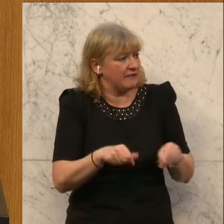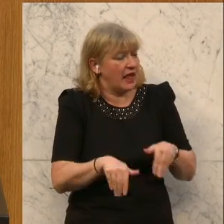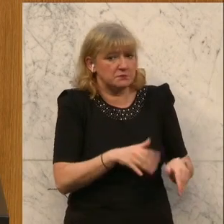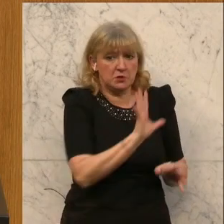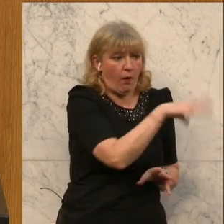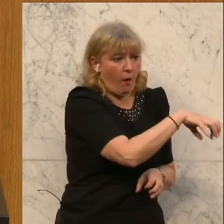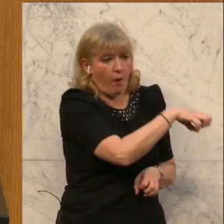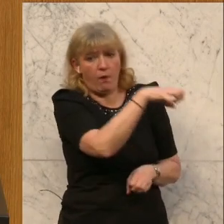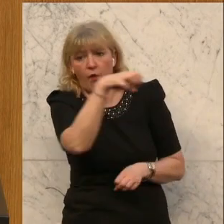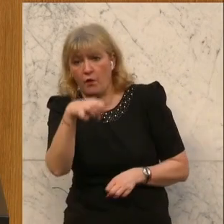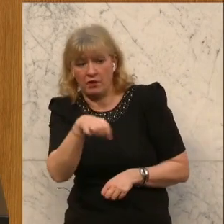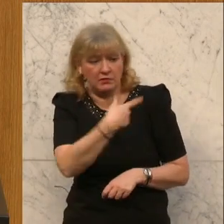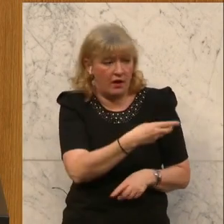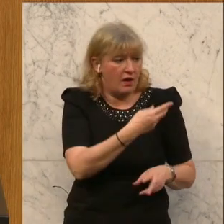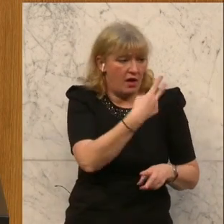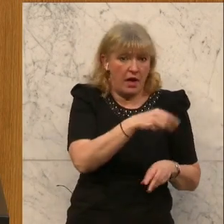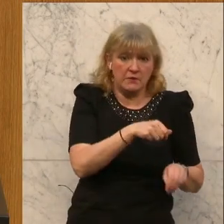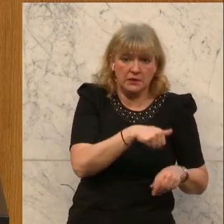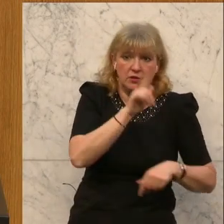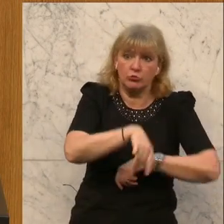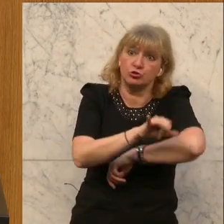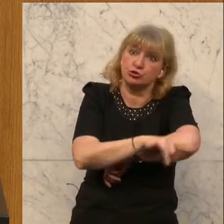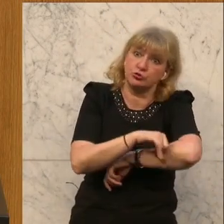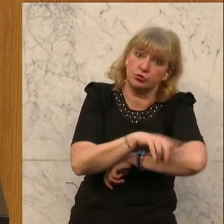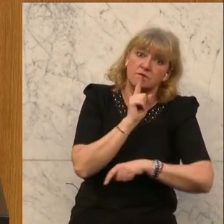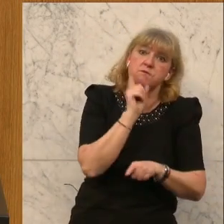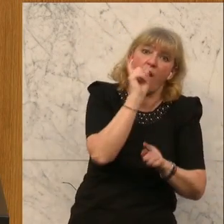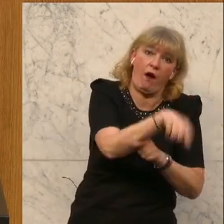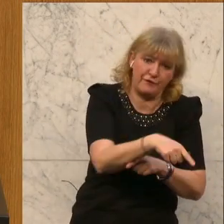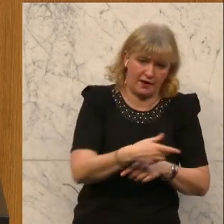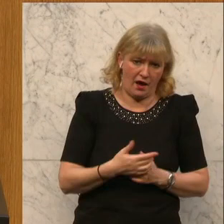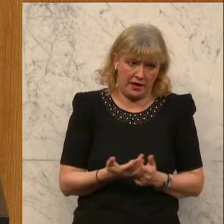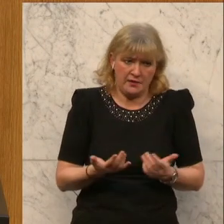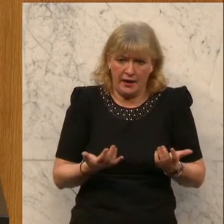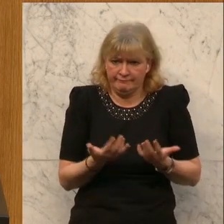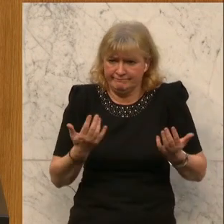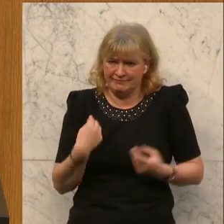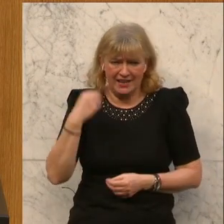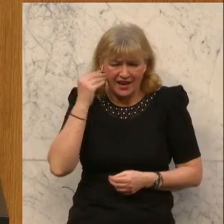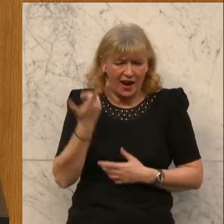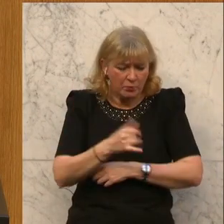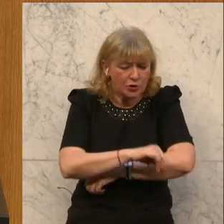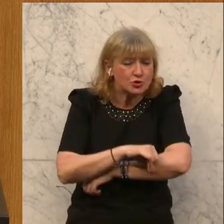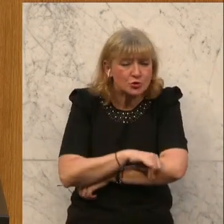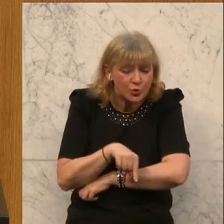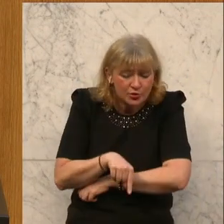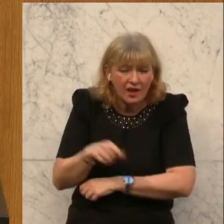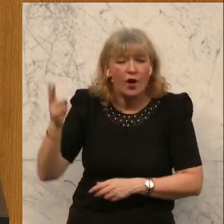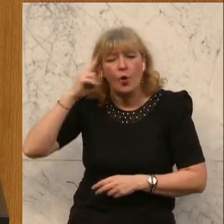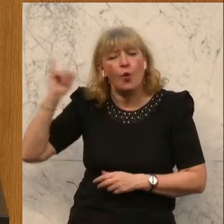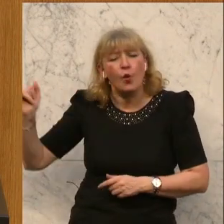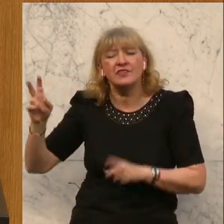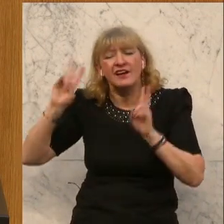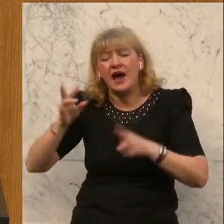der Herr Minister da eine Studie beauftragen kann. Weil ich glaube, die Studien könnten die Universitäten viel